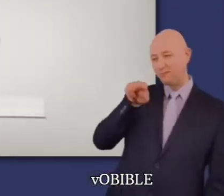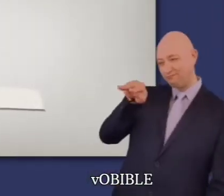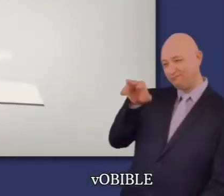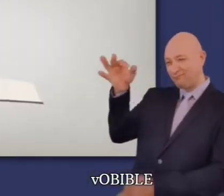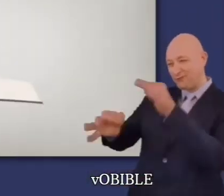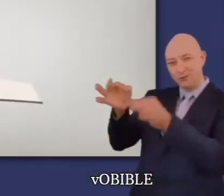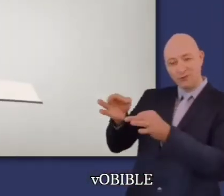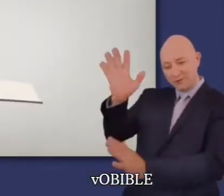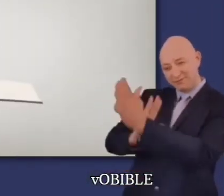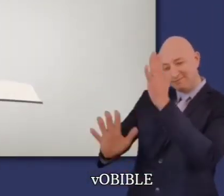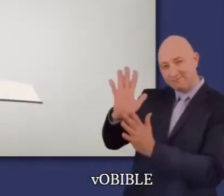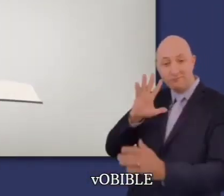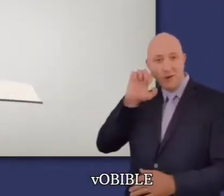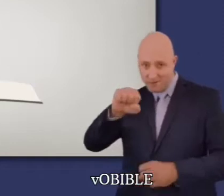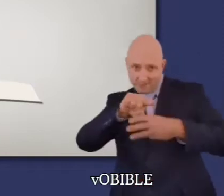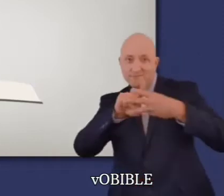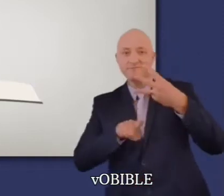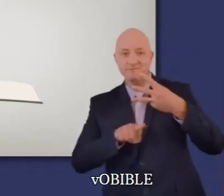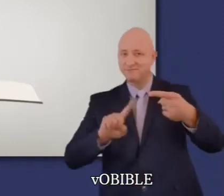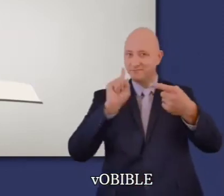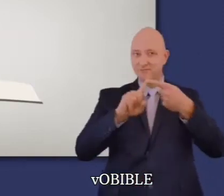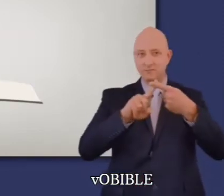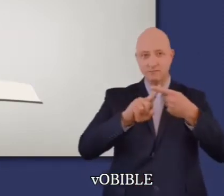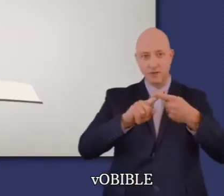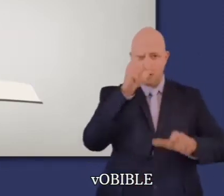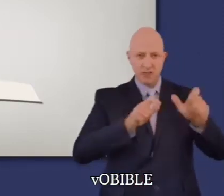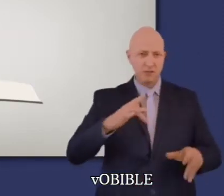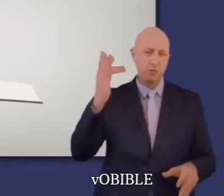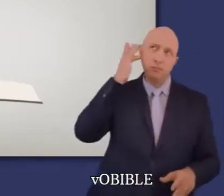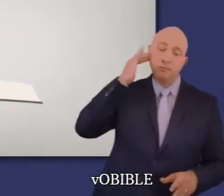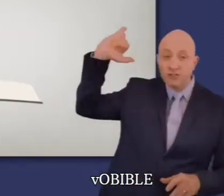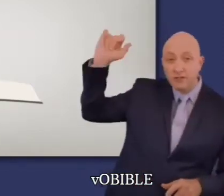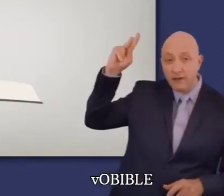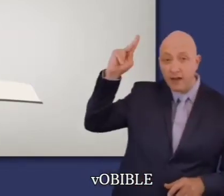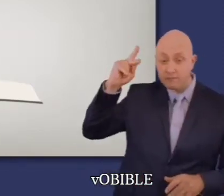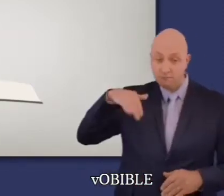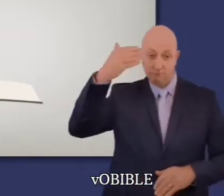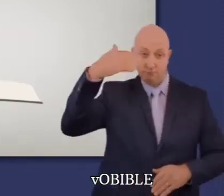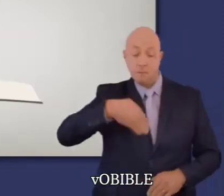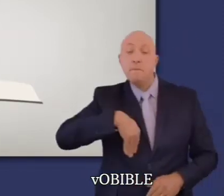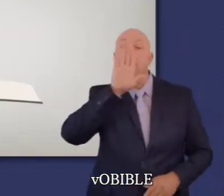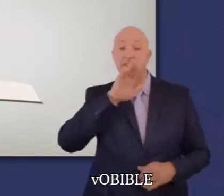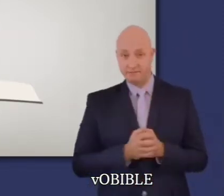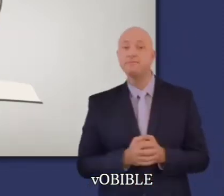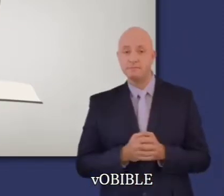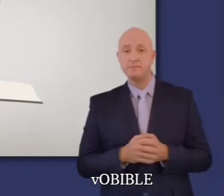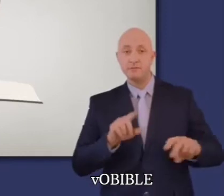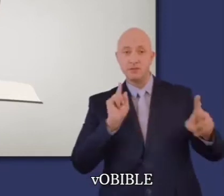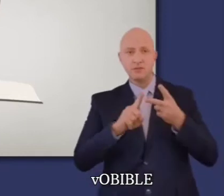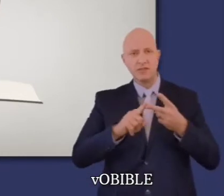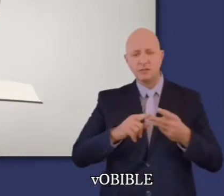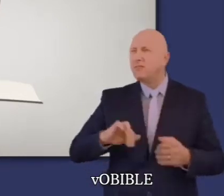Au cours de votre lecture du Livre des Juges, notez comme il est dangereux de quitter Jéhovah. Remarquez comme